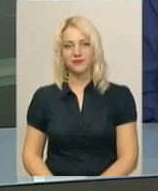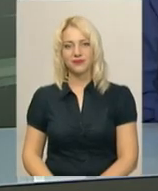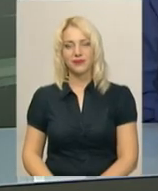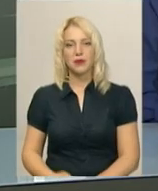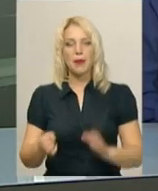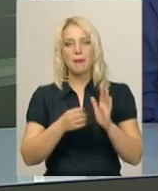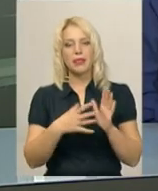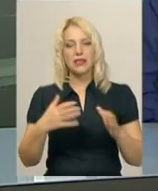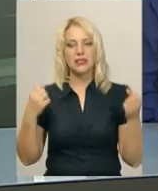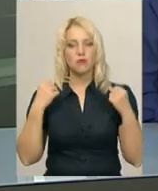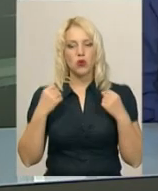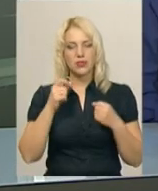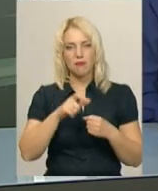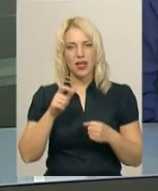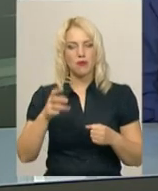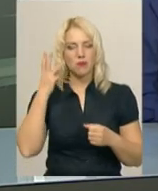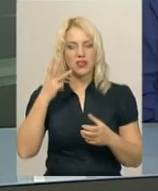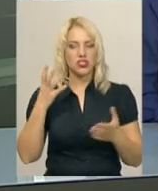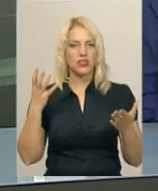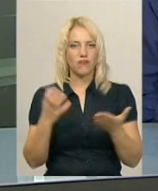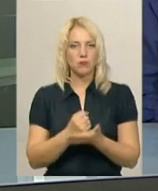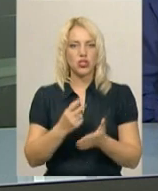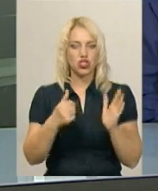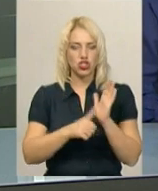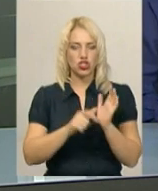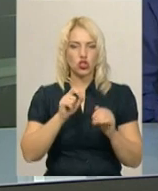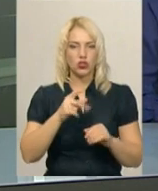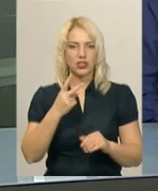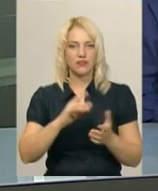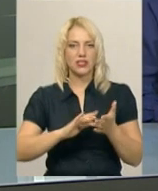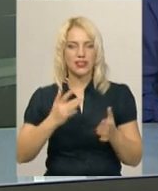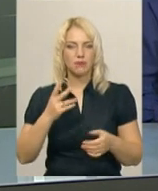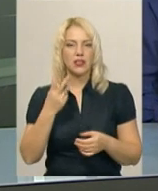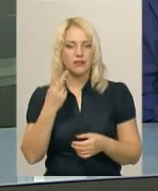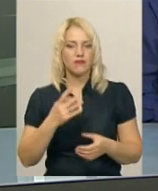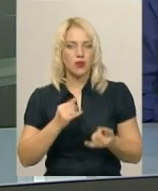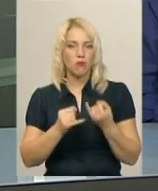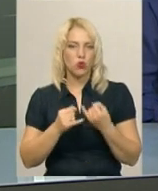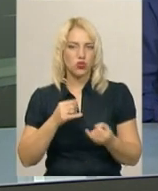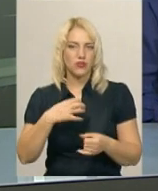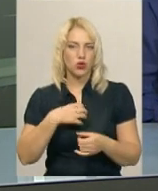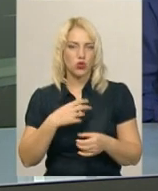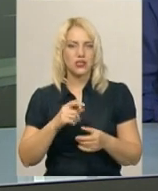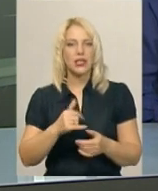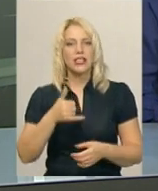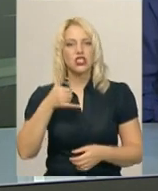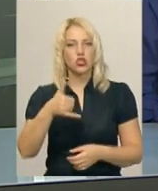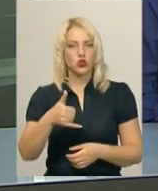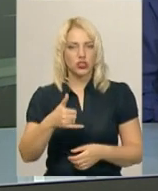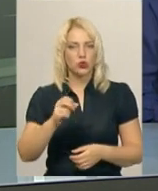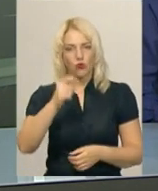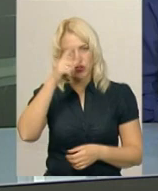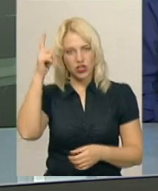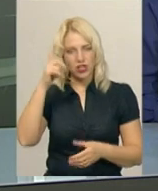15 спортсменів Хмельниччини вибороли 6 золотих, 2 срібних та 2 бронзові нагороди чемпіонату світу з джиу-джитсу в Чехії.